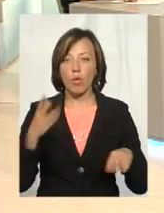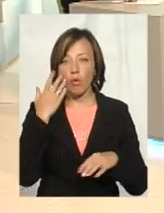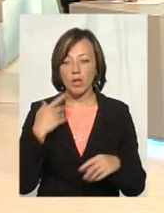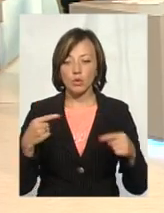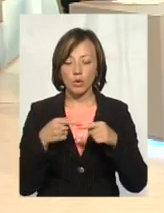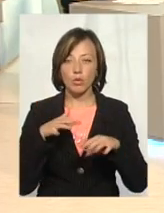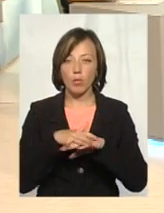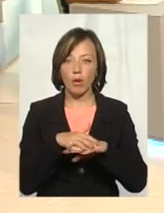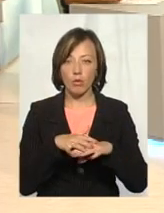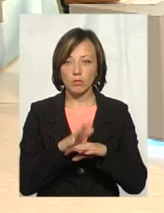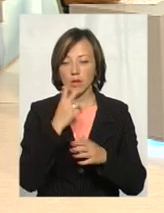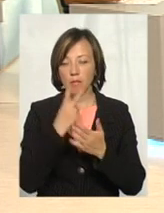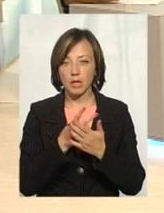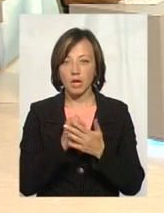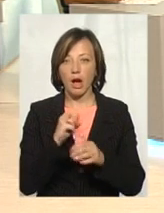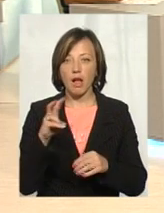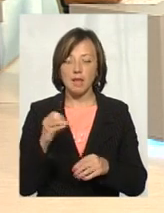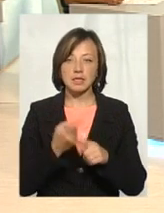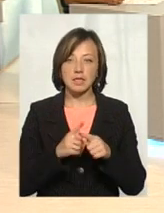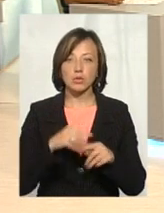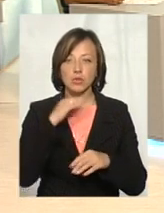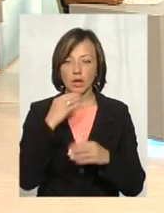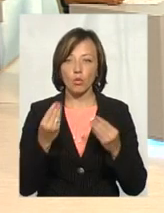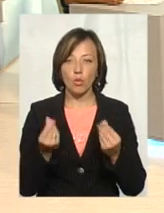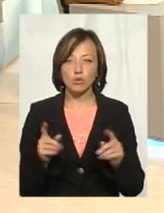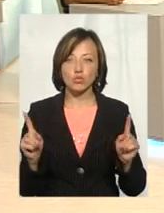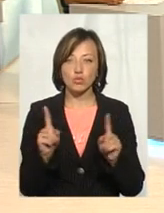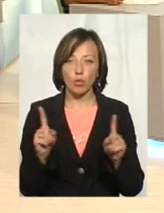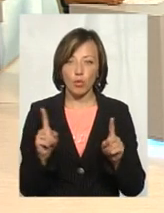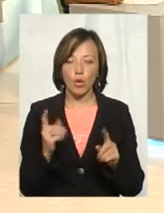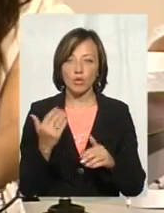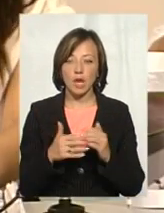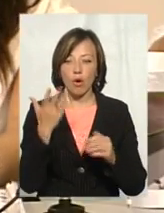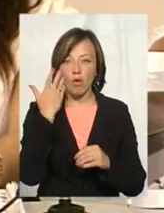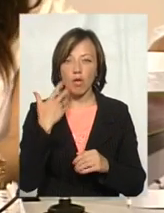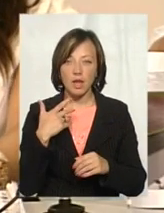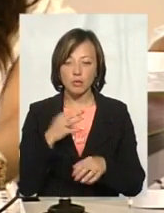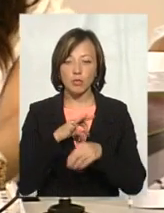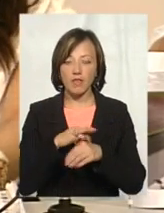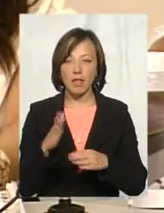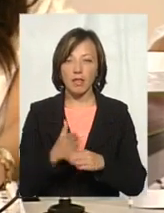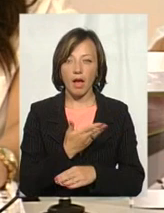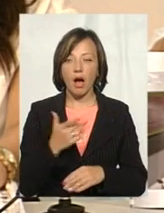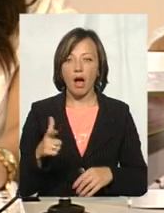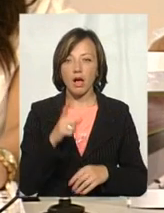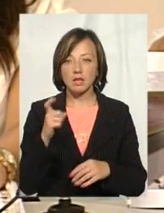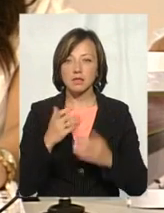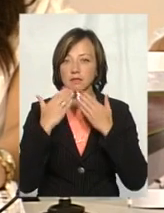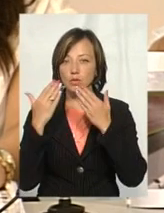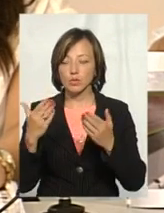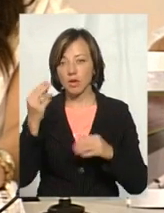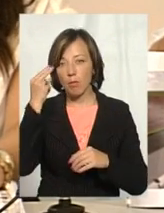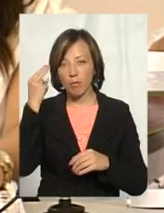вточний обрахунок, ми будемо бачити. Але це буде достатньо цих коштів, щоб вже коли проведеться дегазація, щоб звернутися до кіоску і паризького